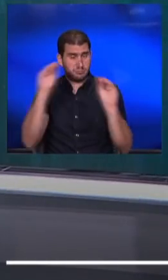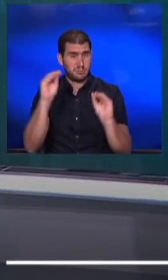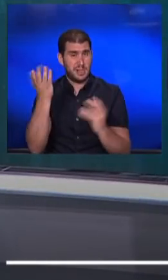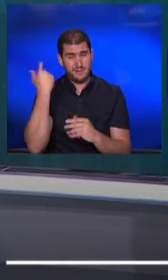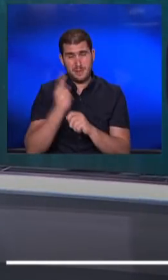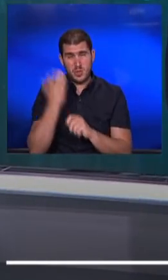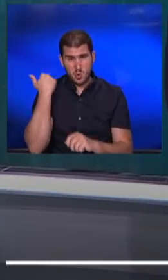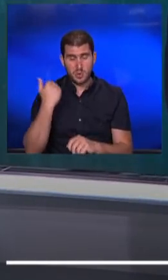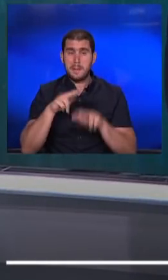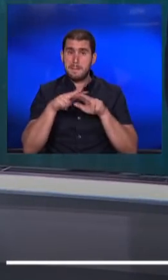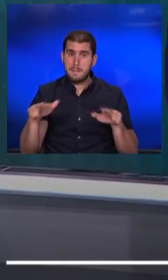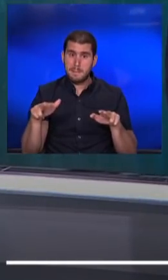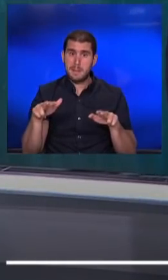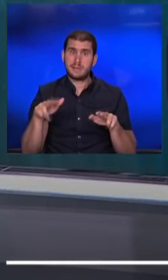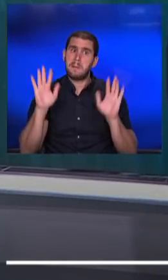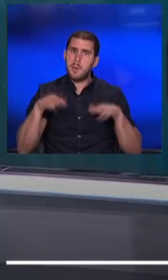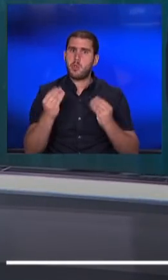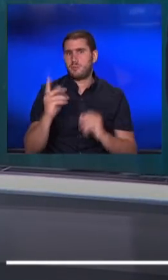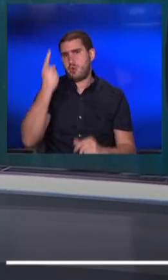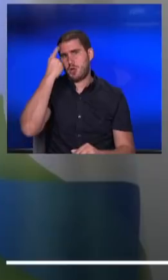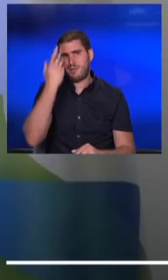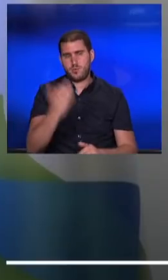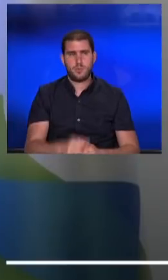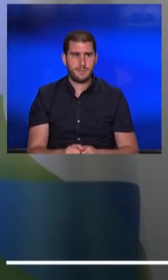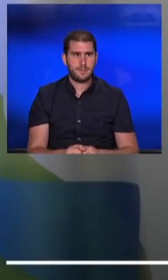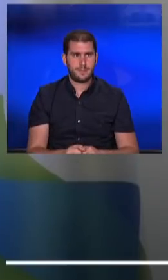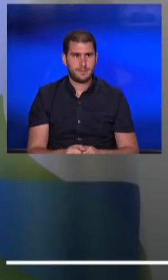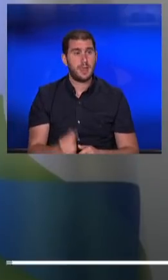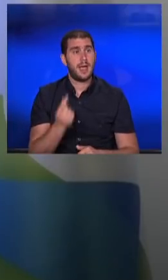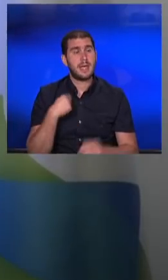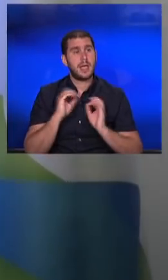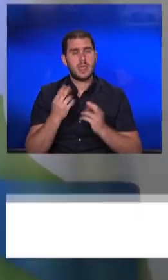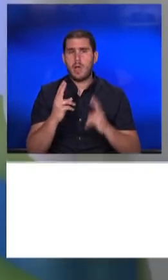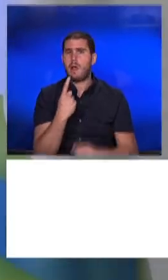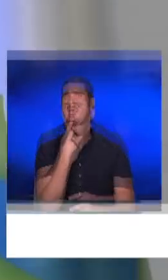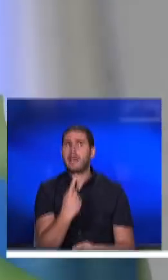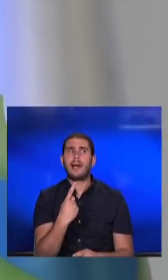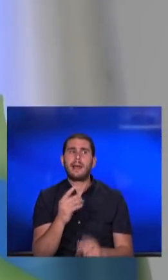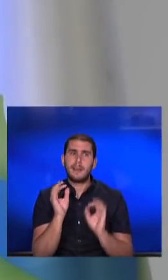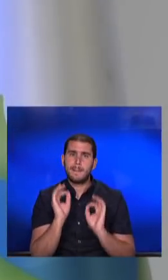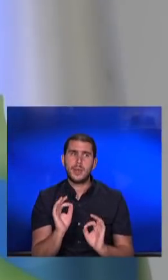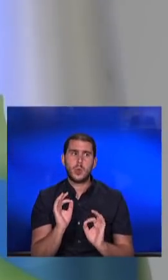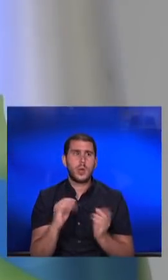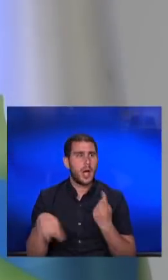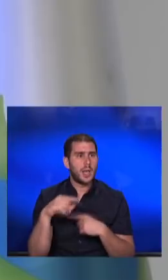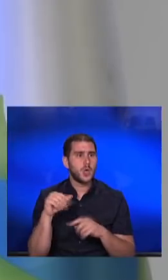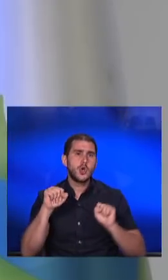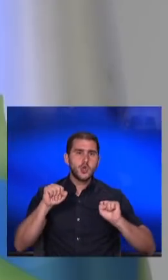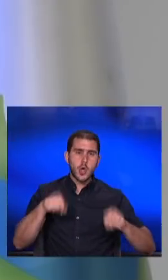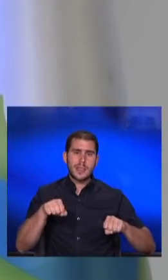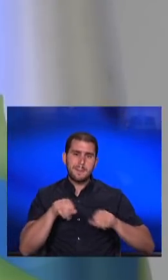שהמצב הרבה פחות טוב מכפי שחשבנו. אני עדיין לא יכול לומר שאנחנו שולטים